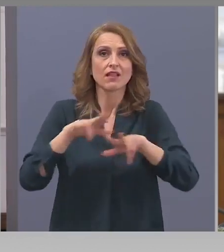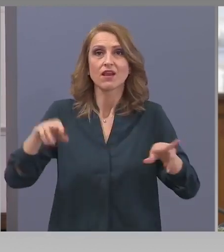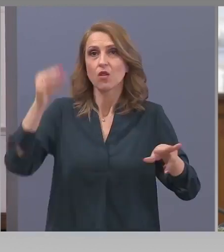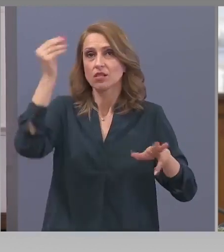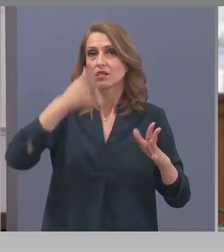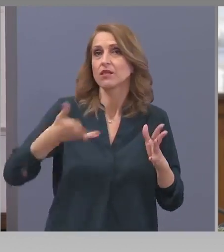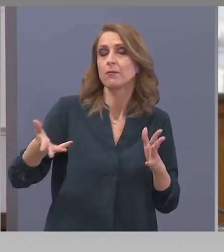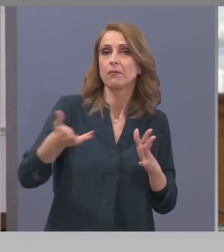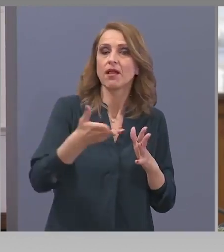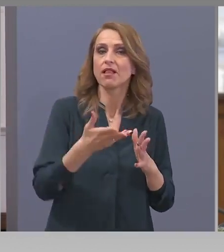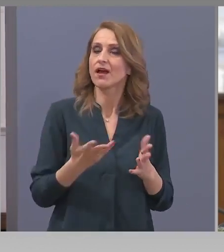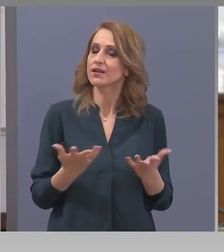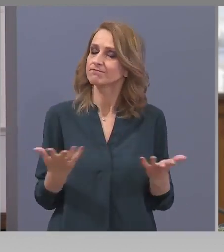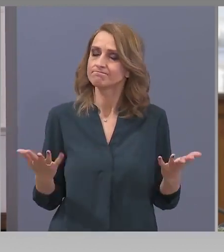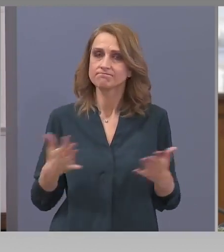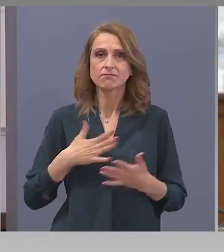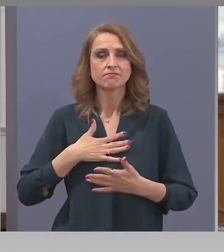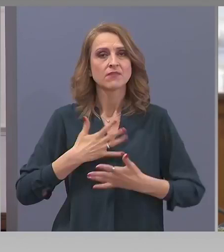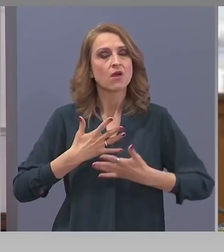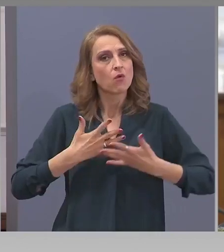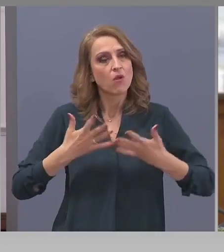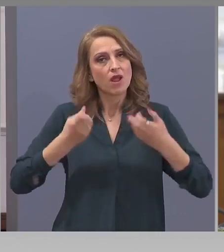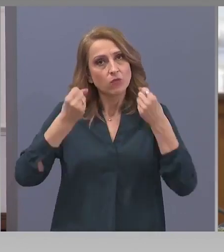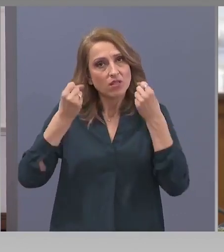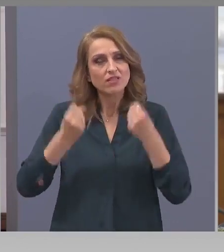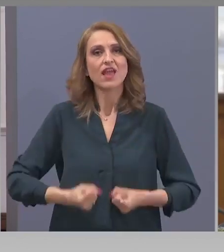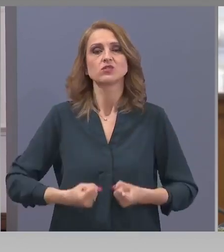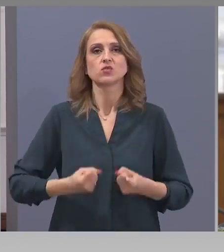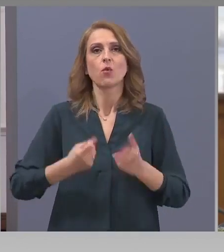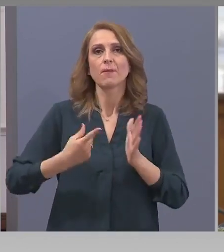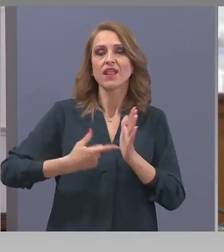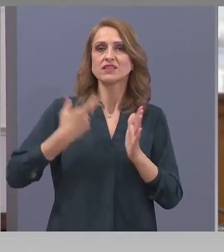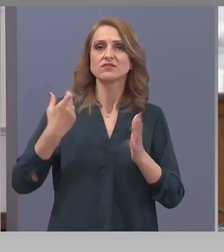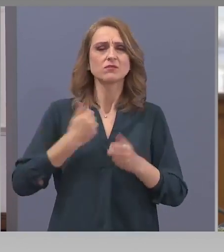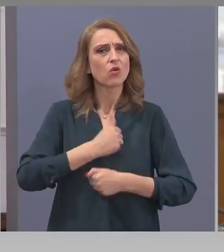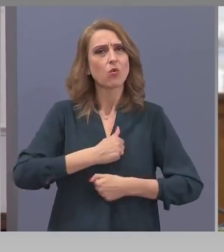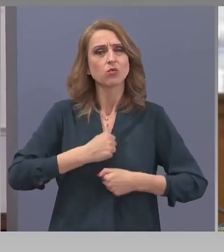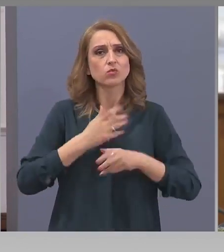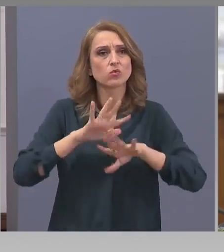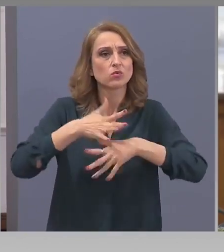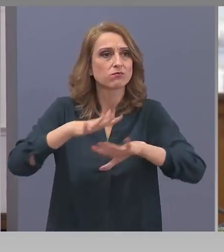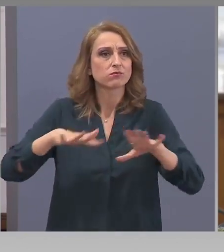са изправени пред едно изключително тежко предизвикателство, трудно,